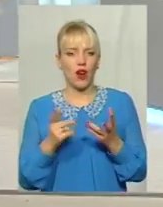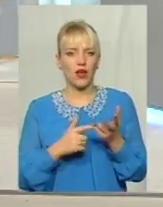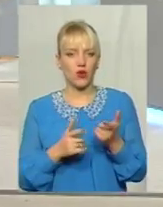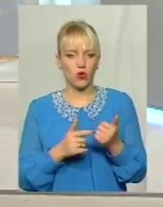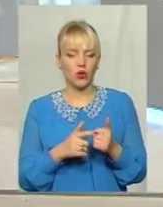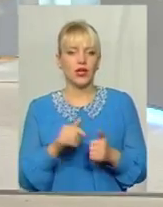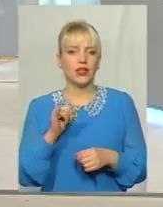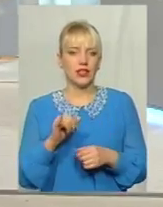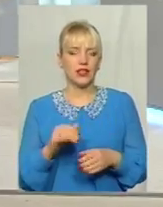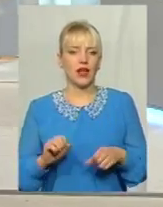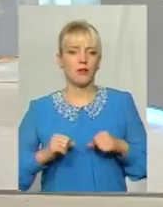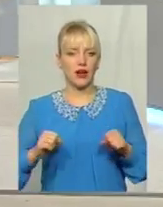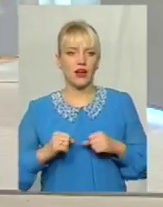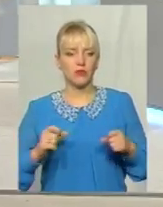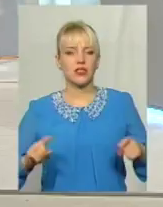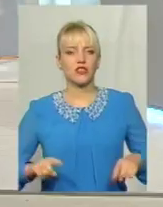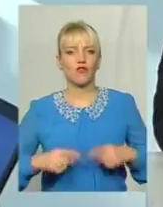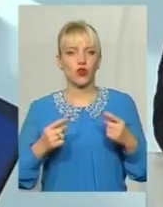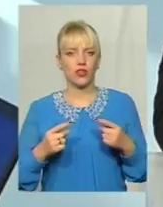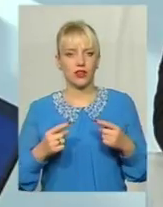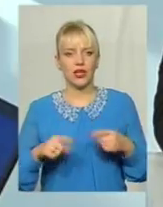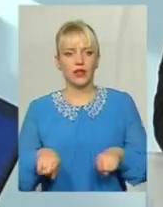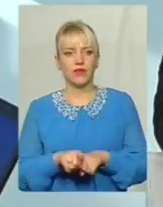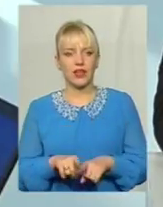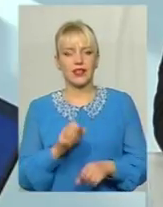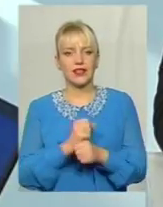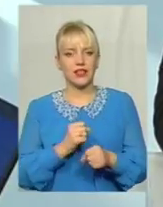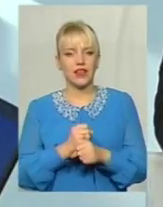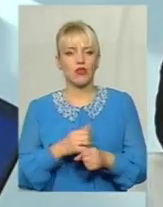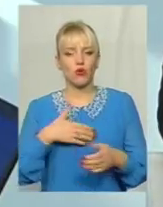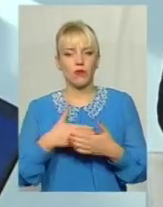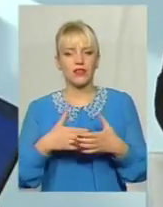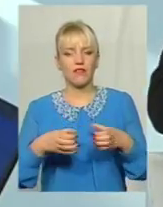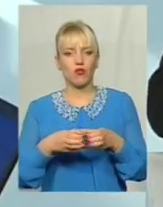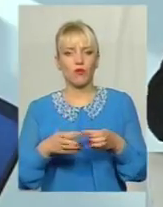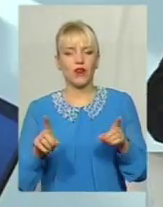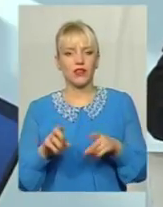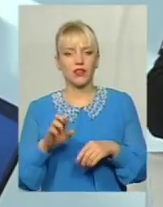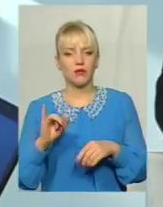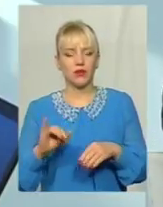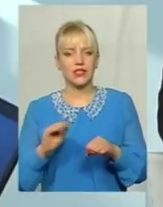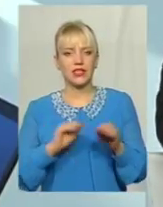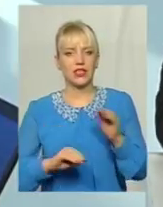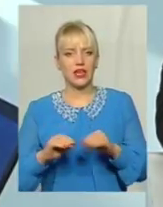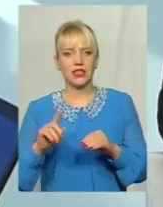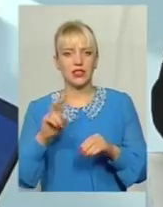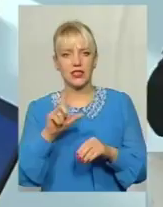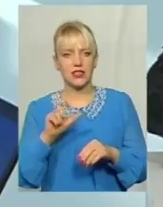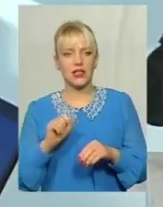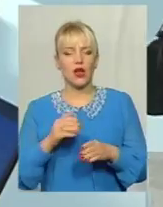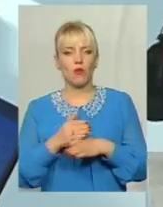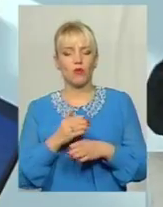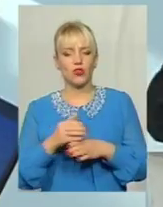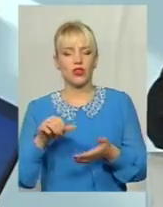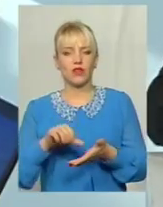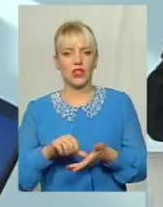І намагаємось створити Такі дієві громадські формування Які б складалися з помічників дільничного Тобто щоб